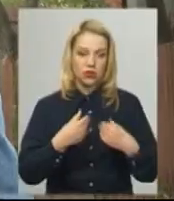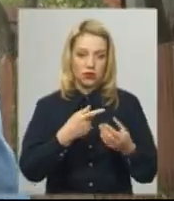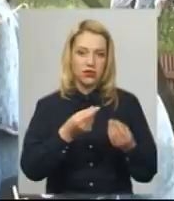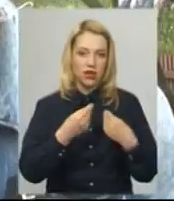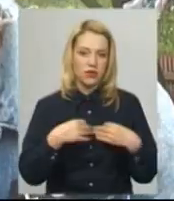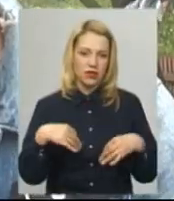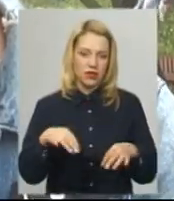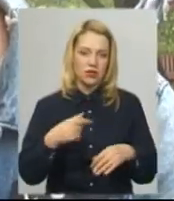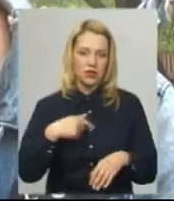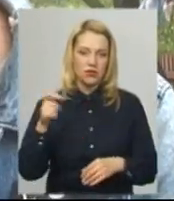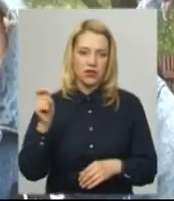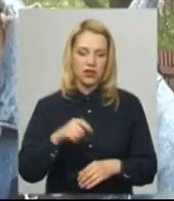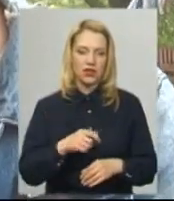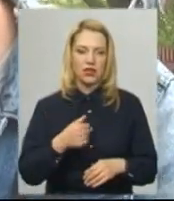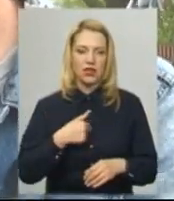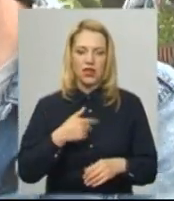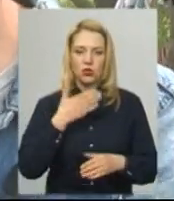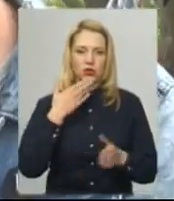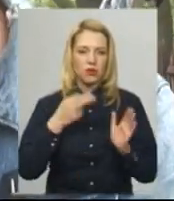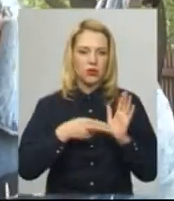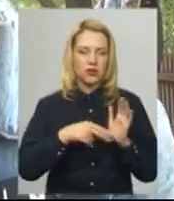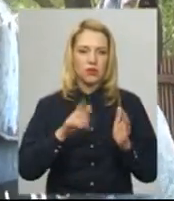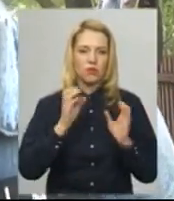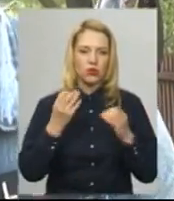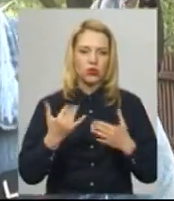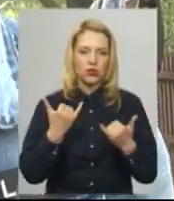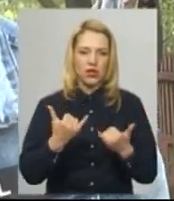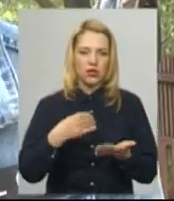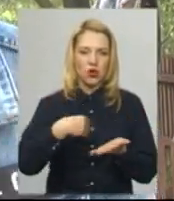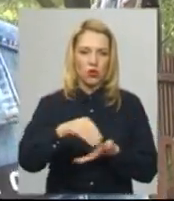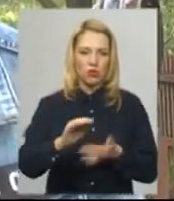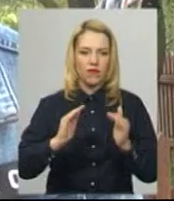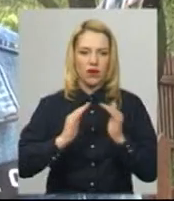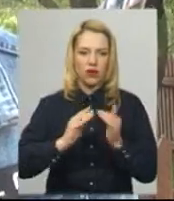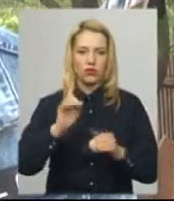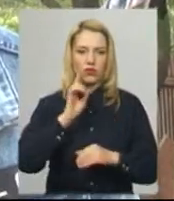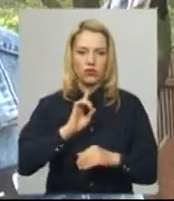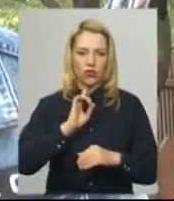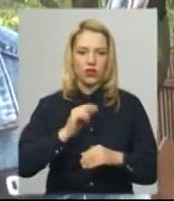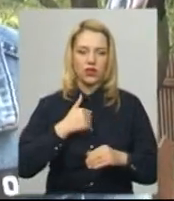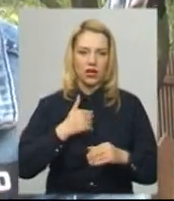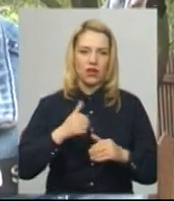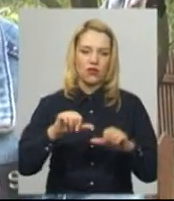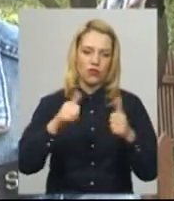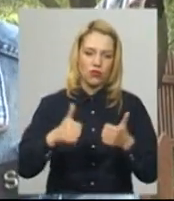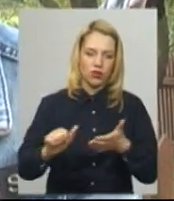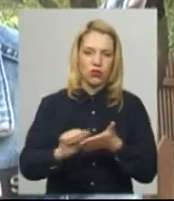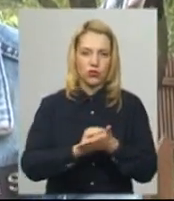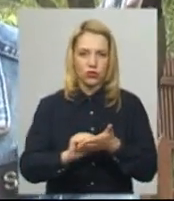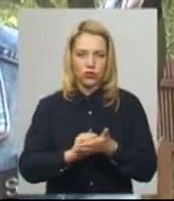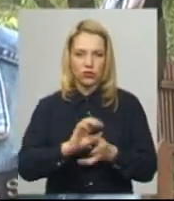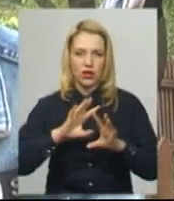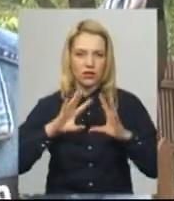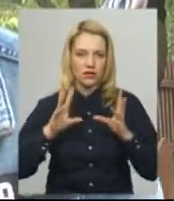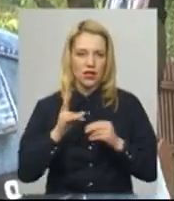транспорт, ми приїхали. Я тут не прописаний, я тут хату купив. Але, доки я перепишу хату, як там, чи зроблю